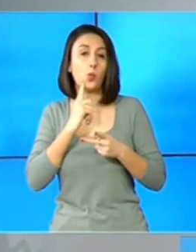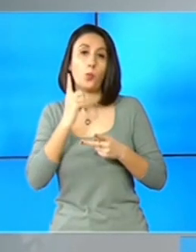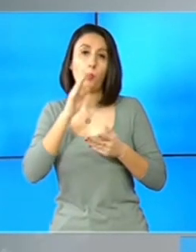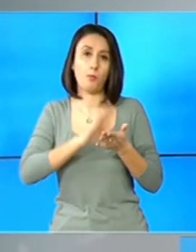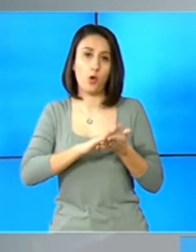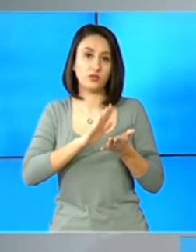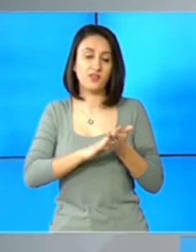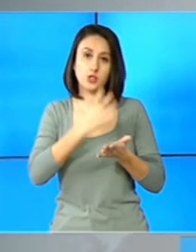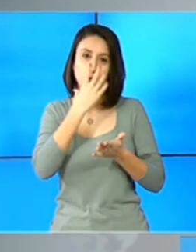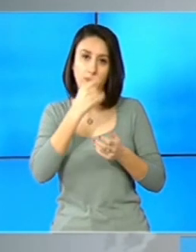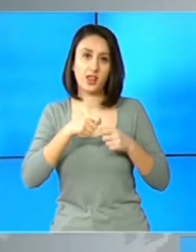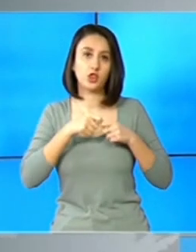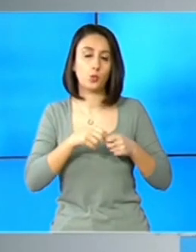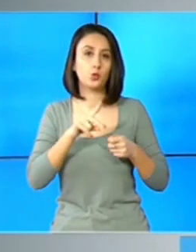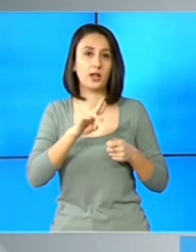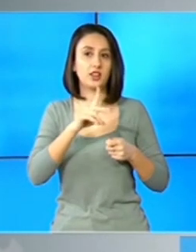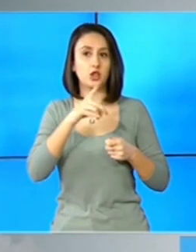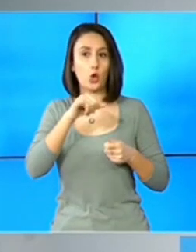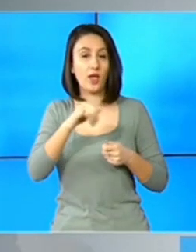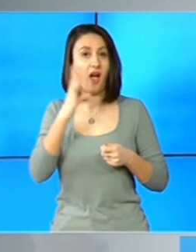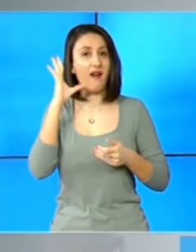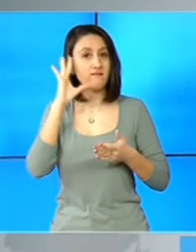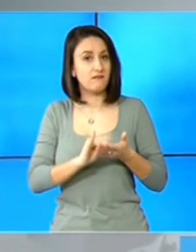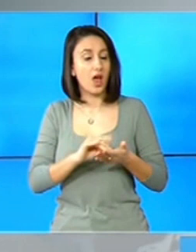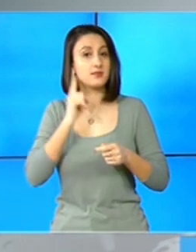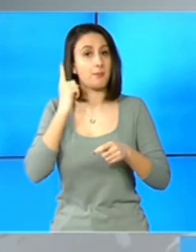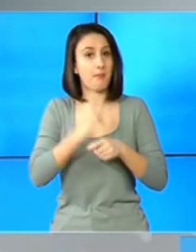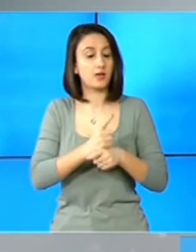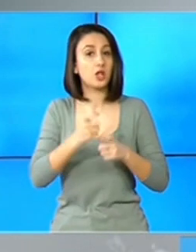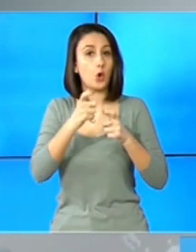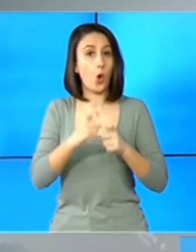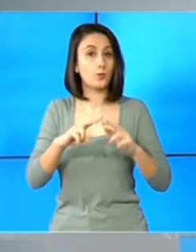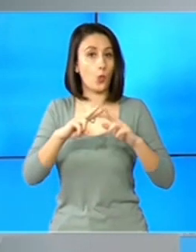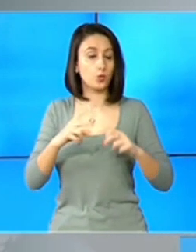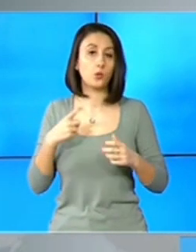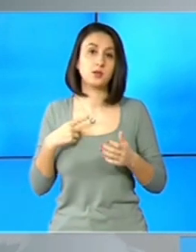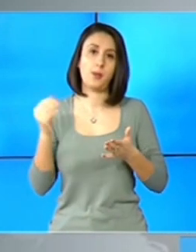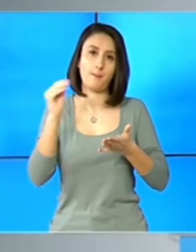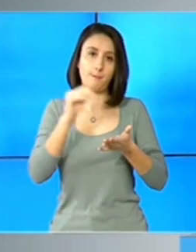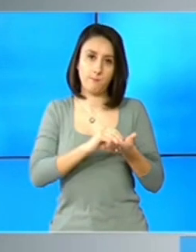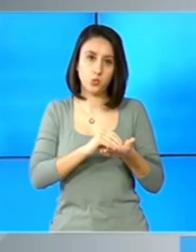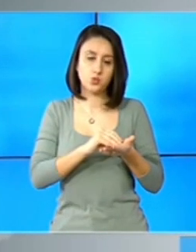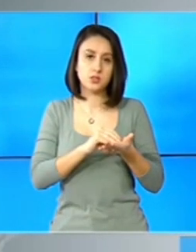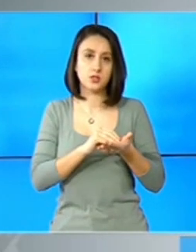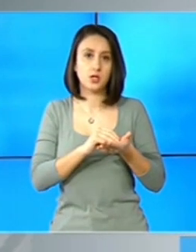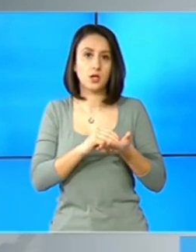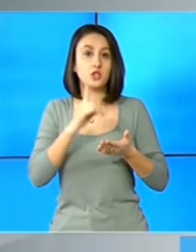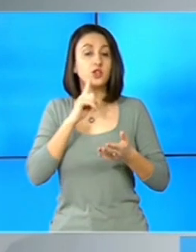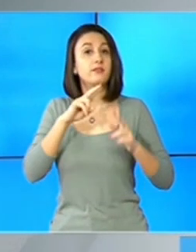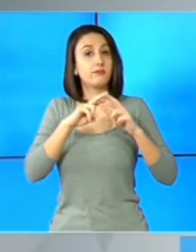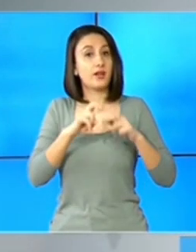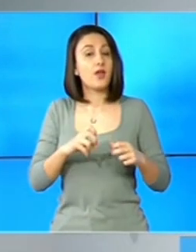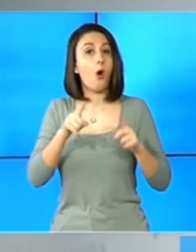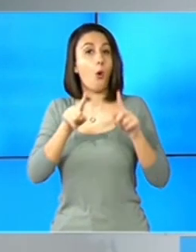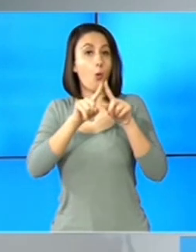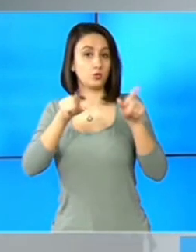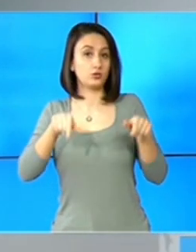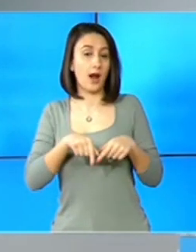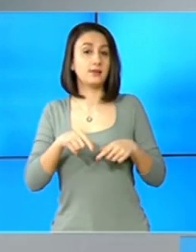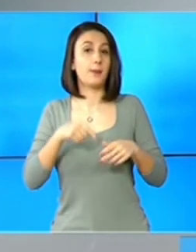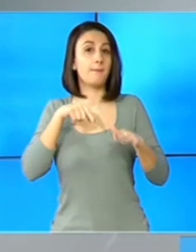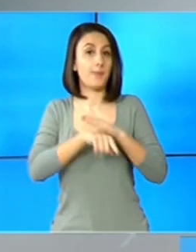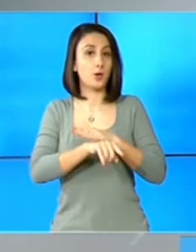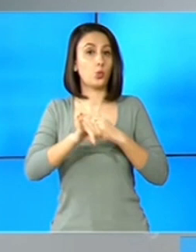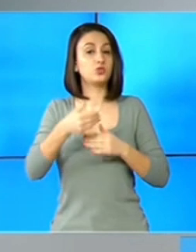motiv pentru supărarea domnului Rădoi, aflați că în mandatul Corpului de Control este trecută în mod explicit și verificarea contractelor dintre